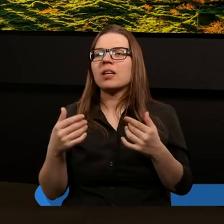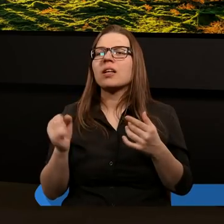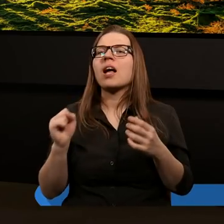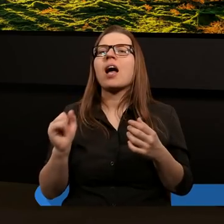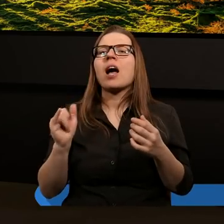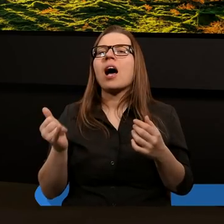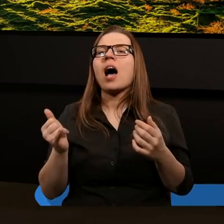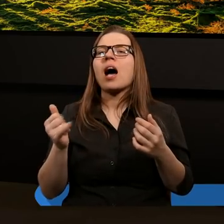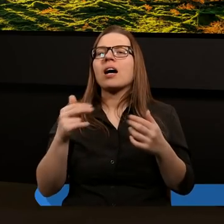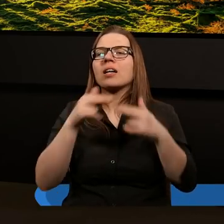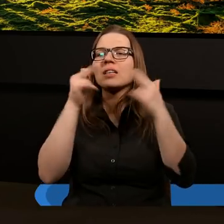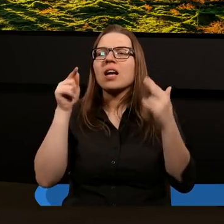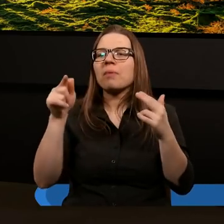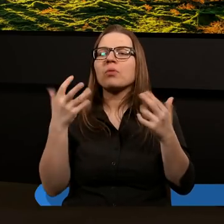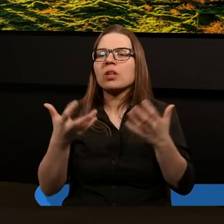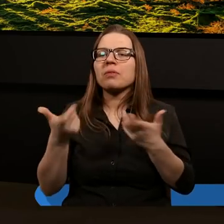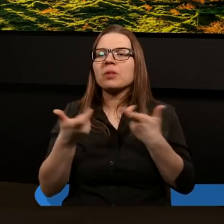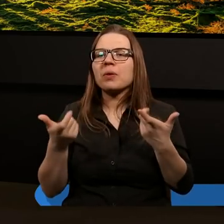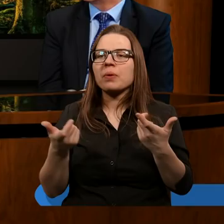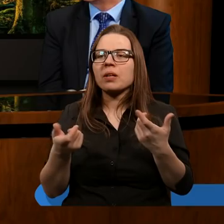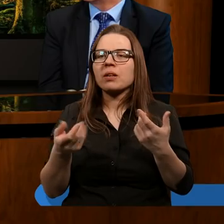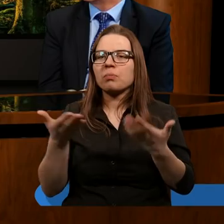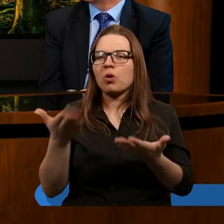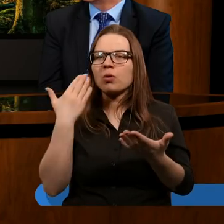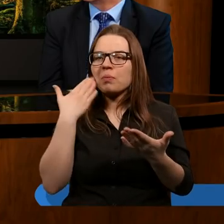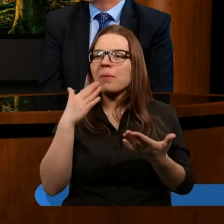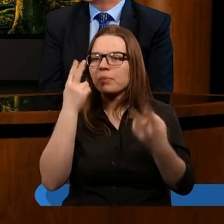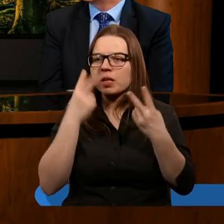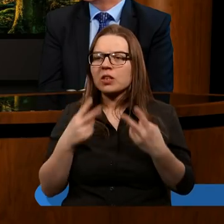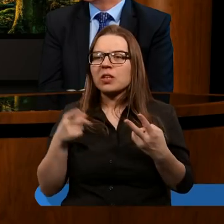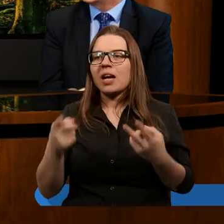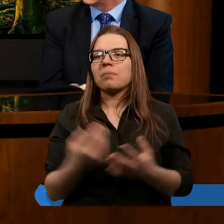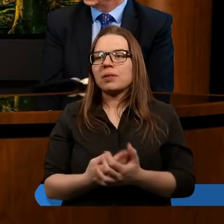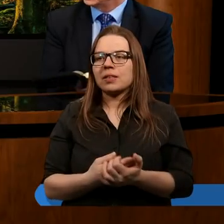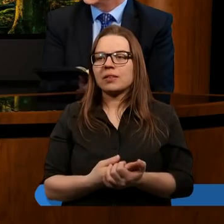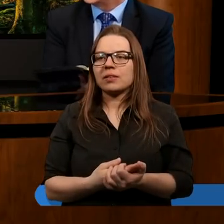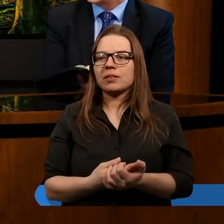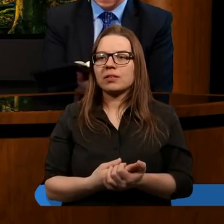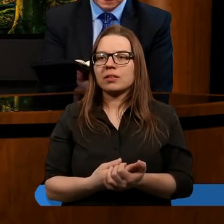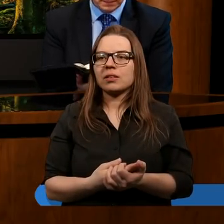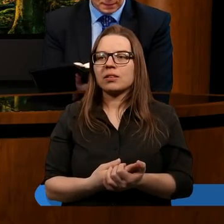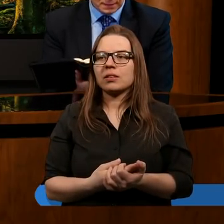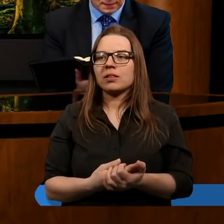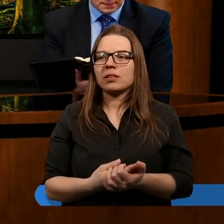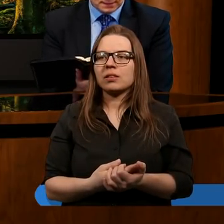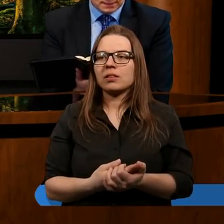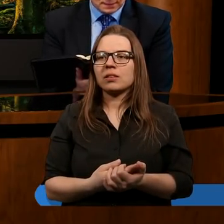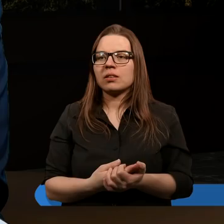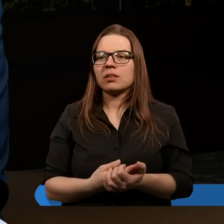A jak niebo ocenia tych męczenników? Proszę bardzo, przeczytajmy to. Tak, proszę bardzo.